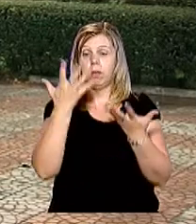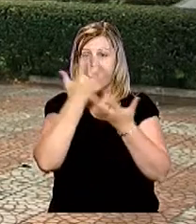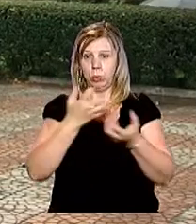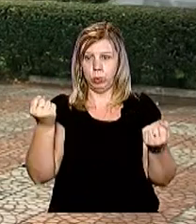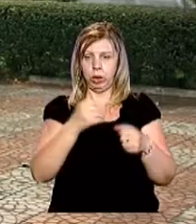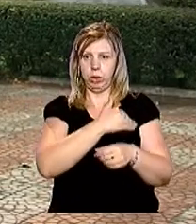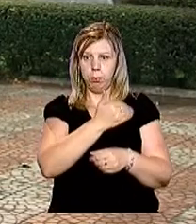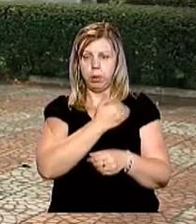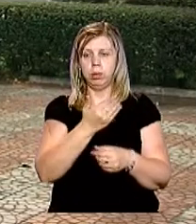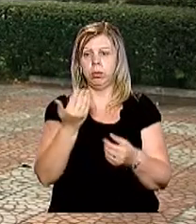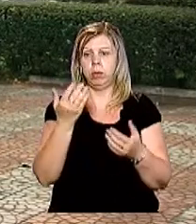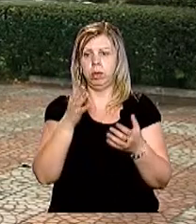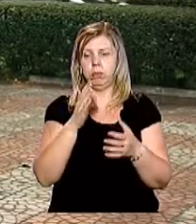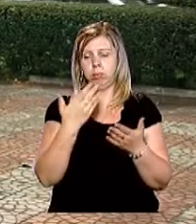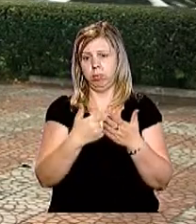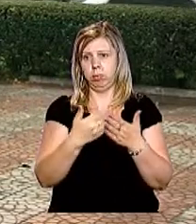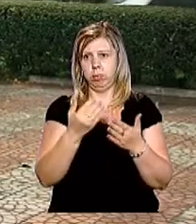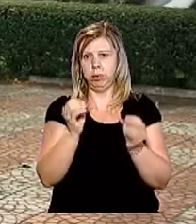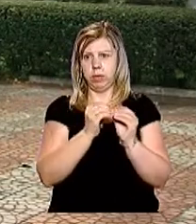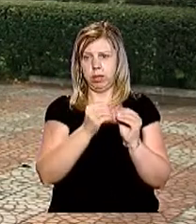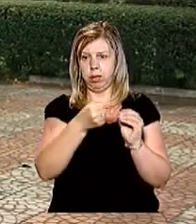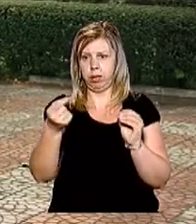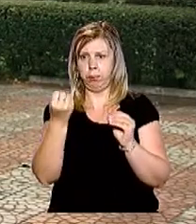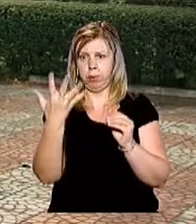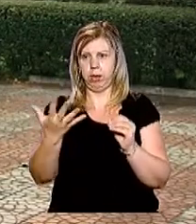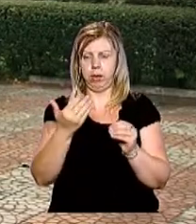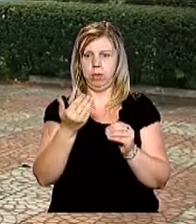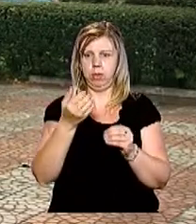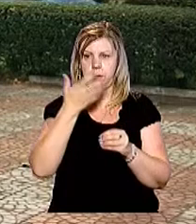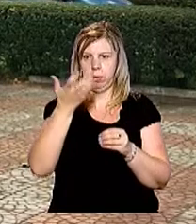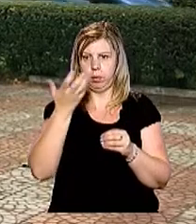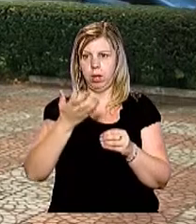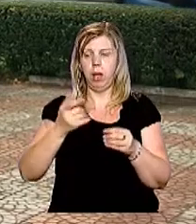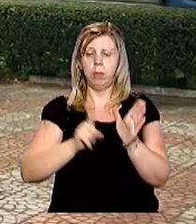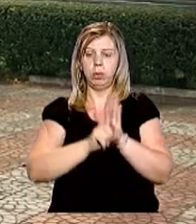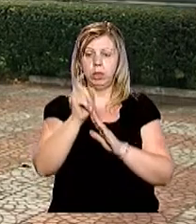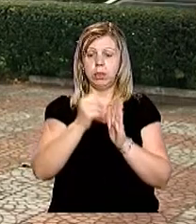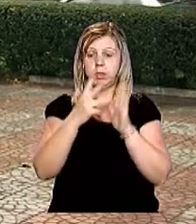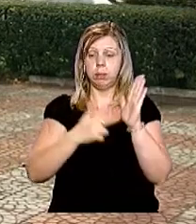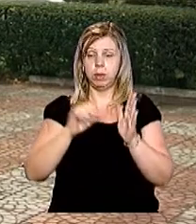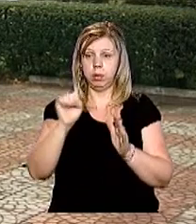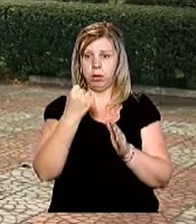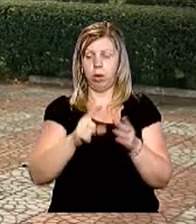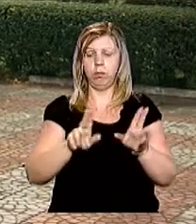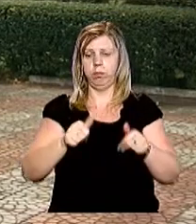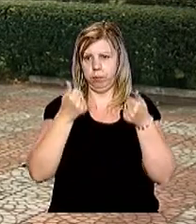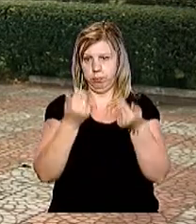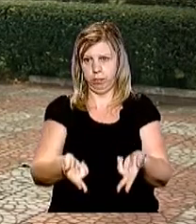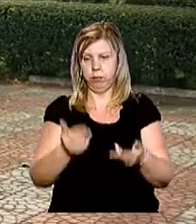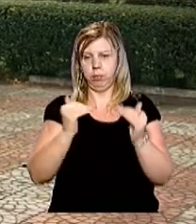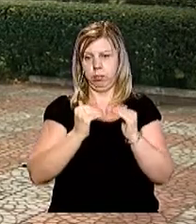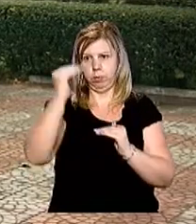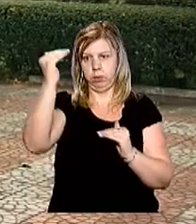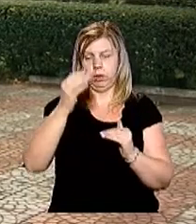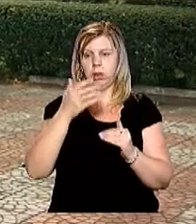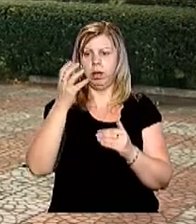температур, то вони очікуються в межах від 10 до 15 градусів тепла. Але починаючи з 18 серпня знову таки почнеться підвищення